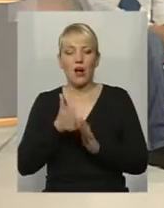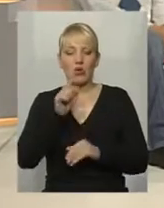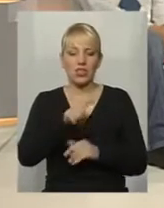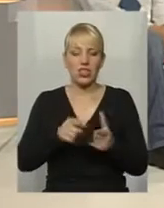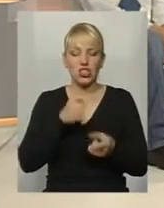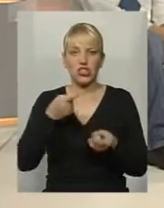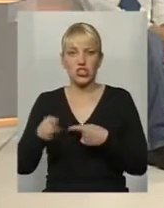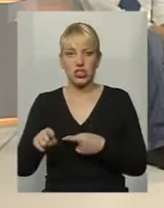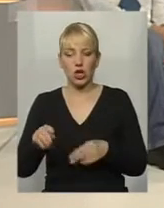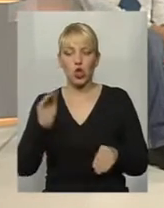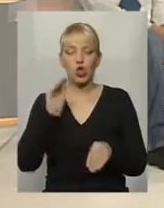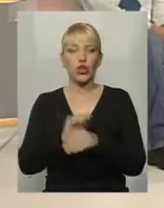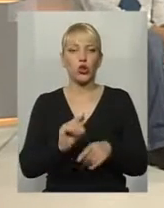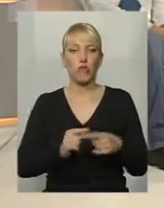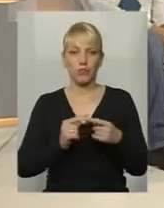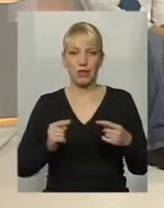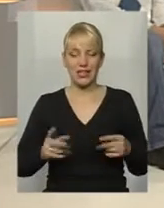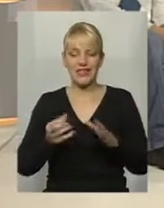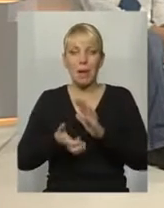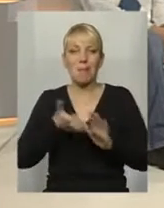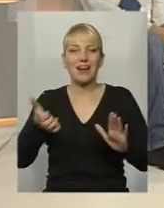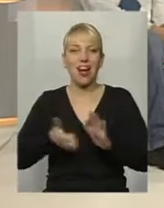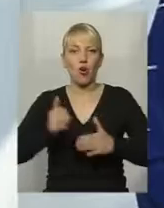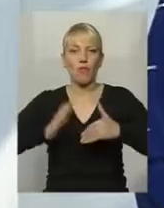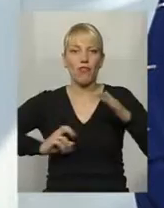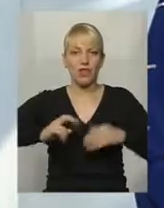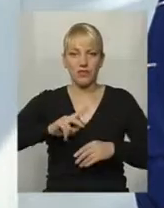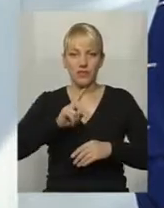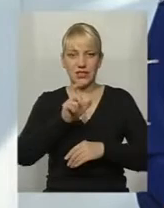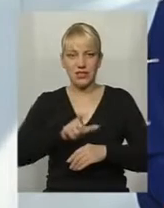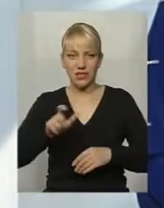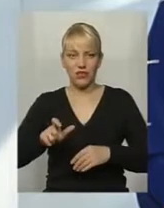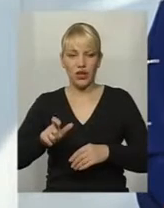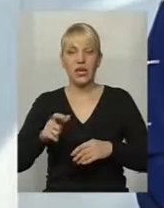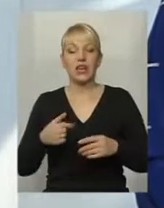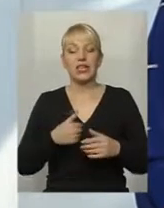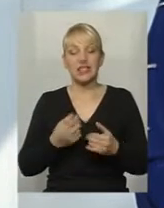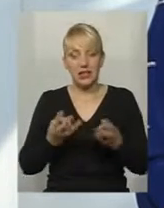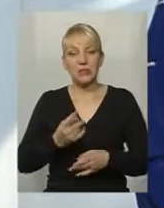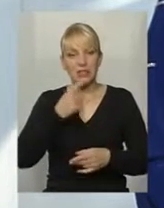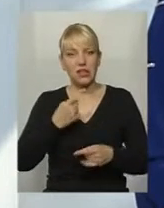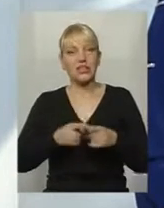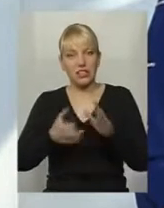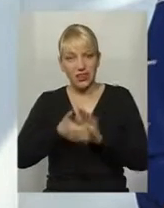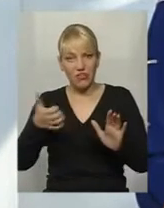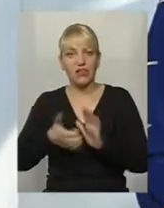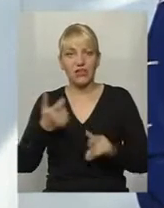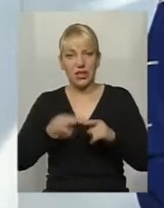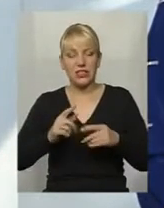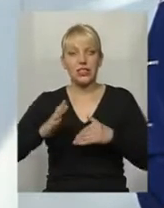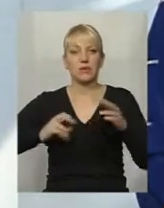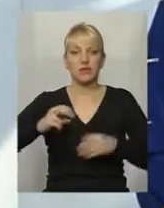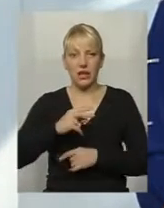додаткових приладів, за браком фахівців, які на сьогоднішній день слід відмітити, що їх таке бракує. Ми слід